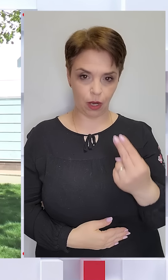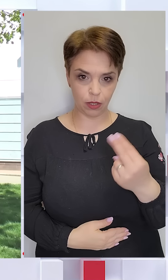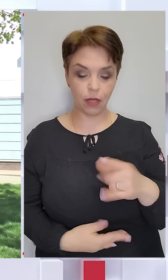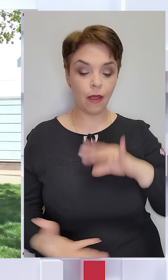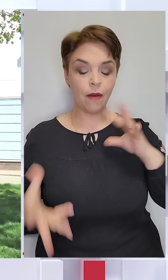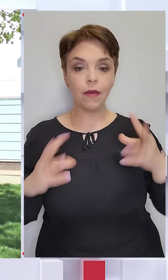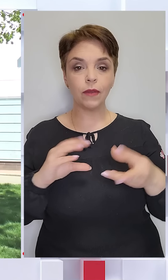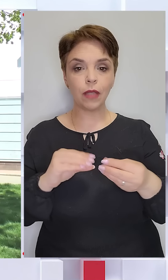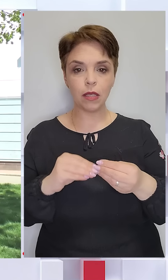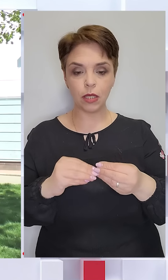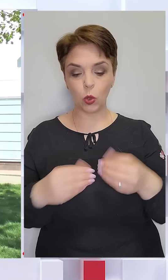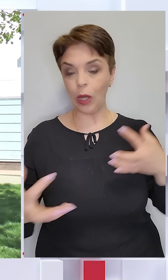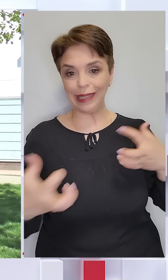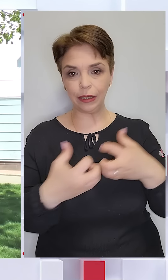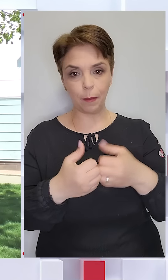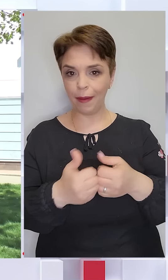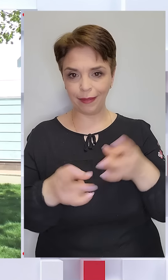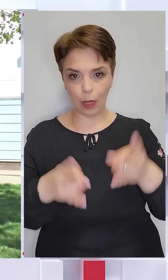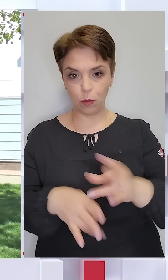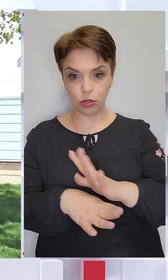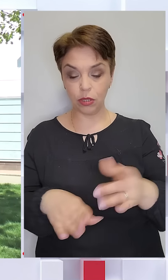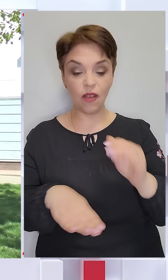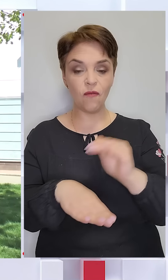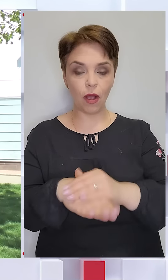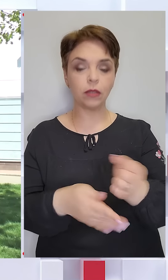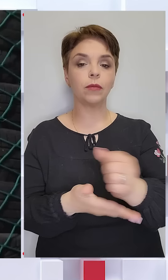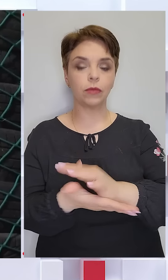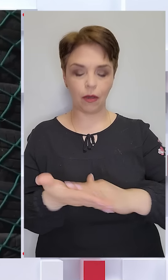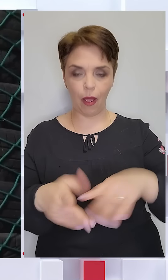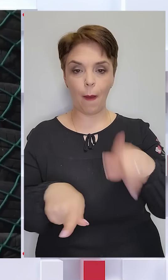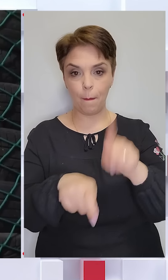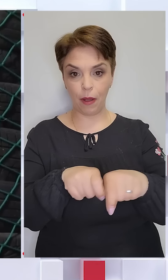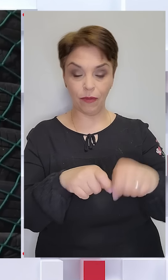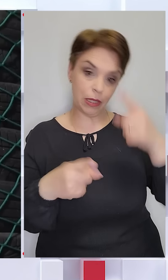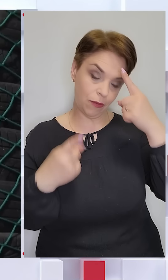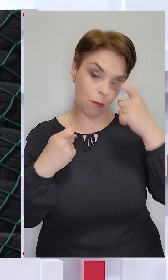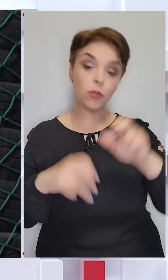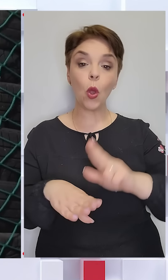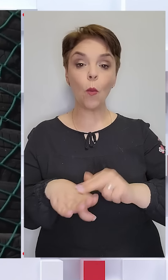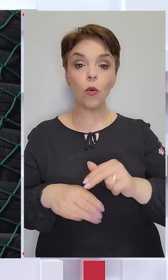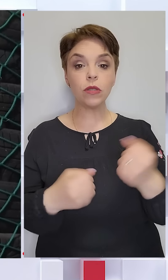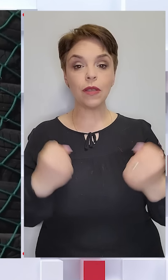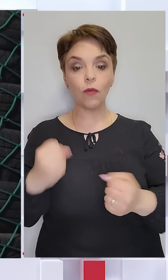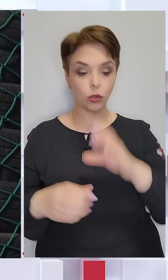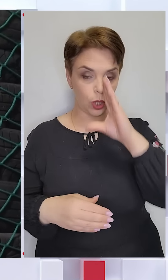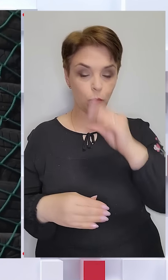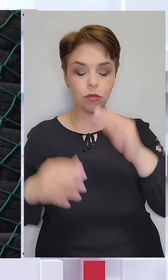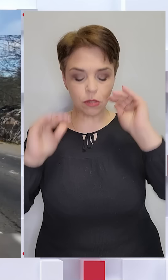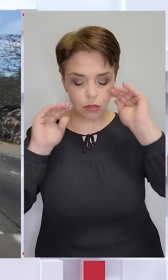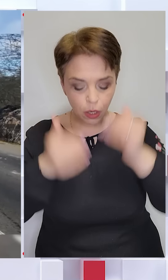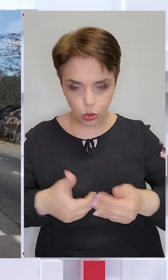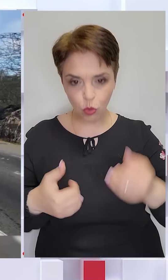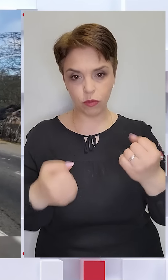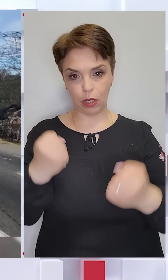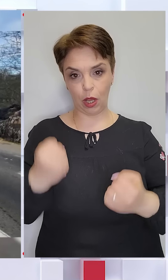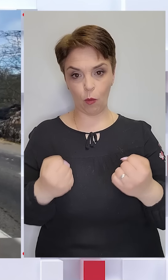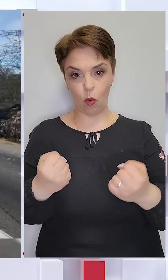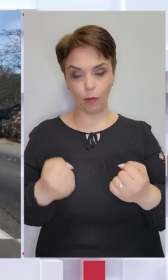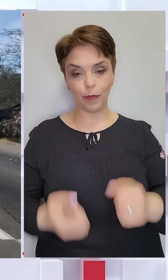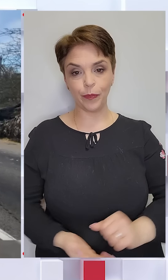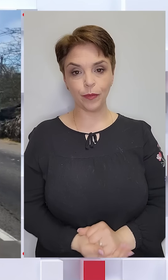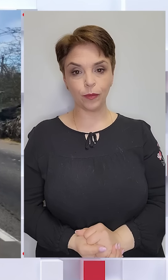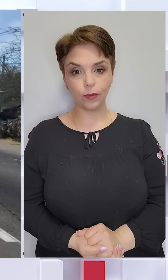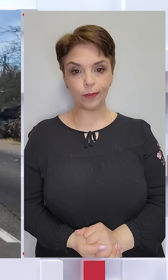внаслідок ДТП не постраждав. За цим фактом нині триває перевірка. За інформацією поліції, водій буса заснув за кермом. Тетяна Хомич,